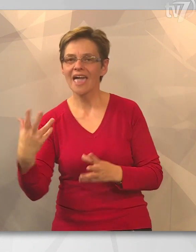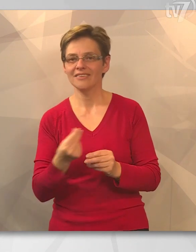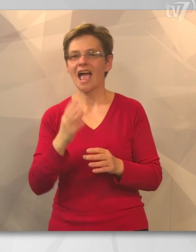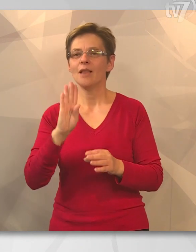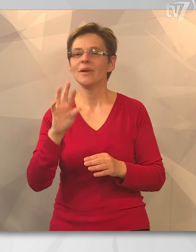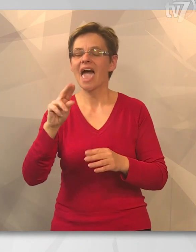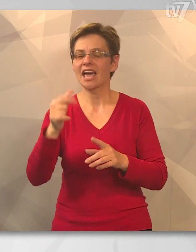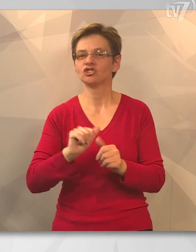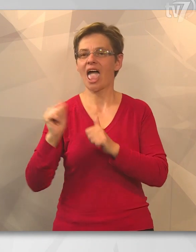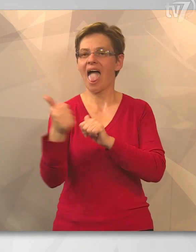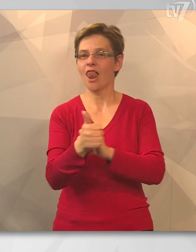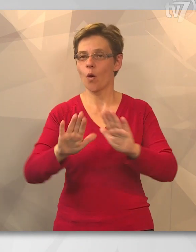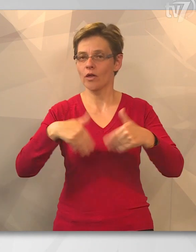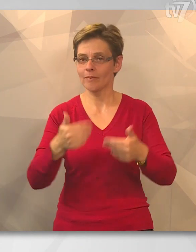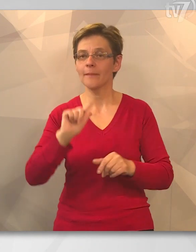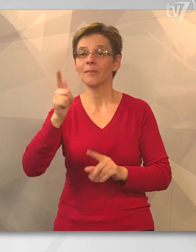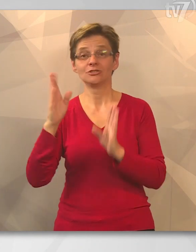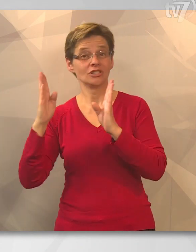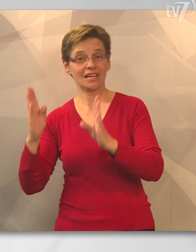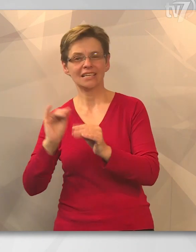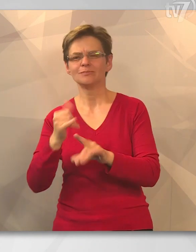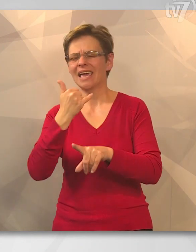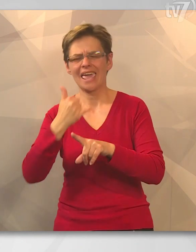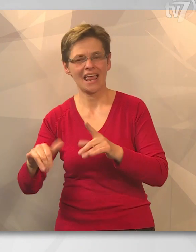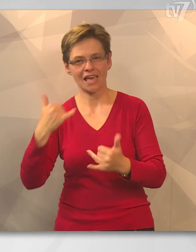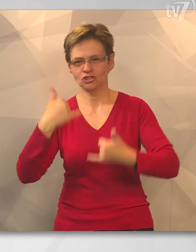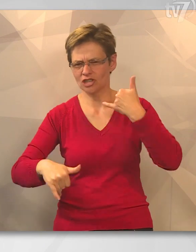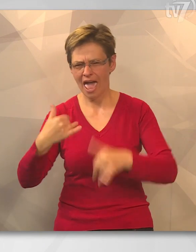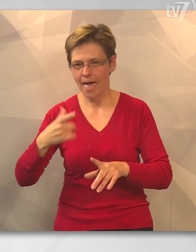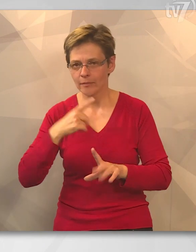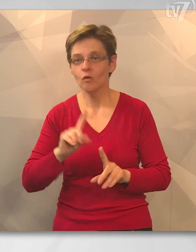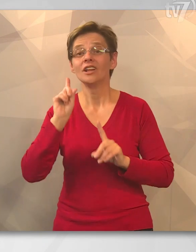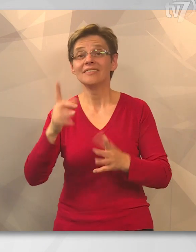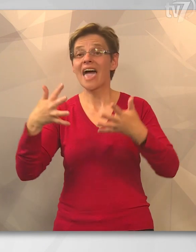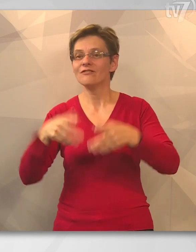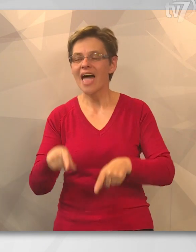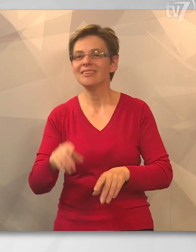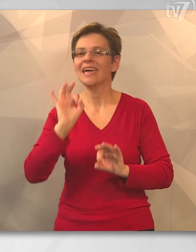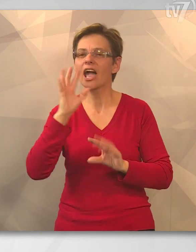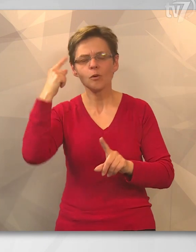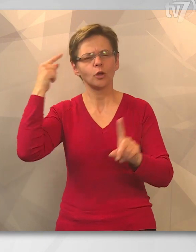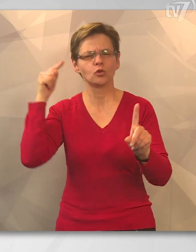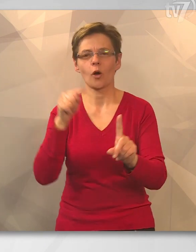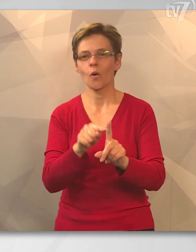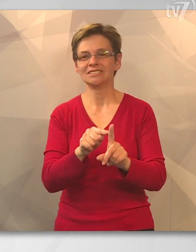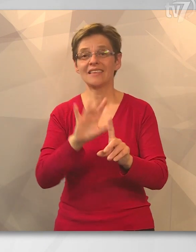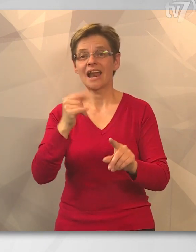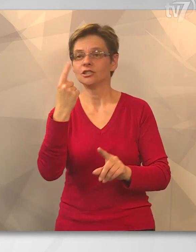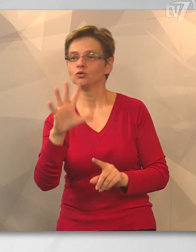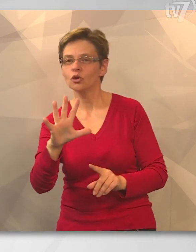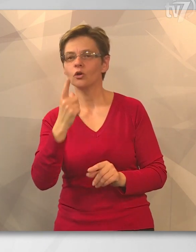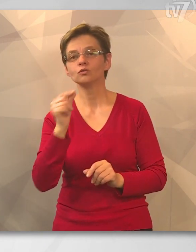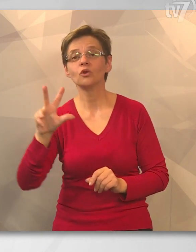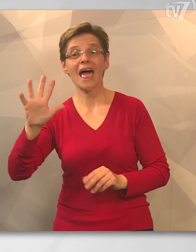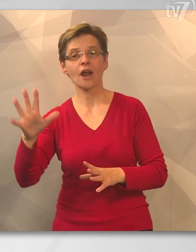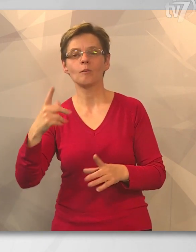-21-jel a BRS-e került előnybe. A második felvonás még kiélezettebb csatát hozott, de a vendégek jobban koncentráltak,